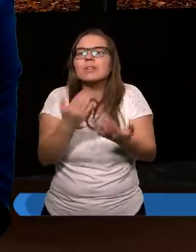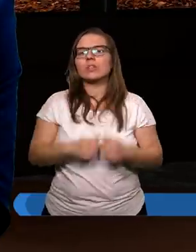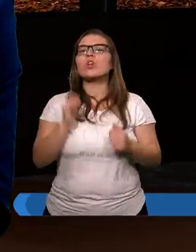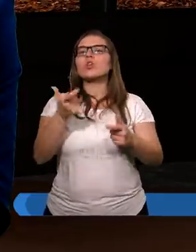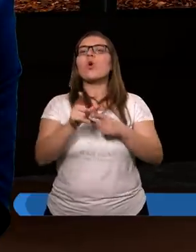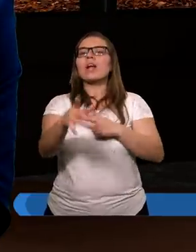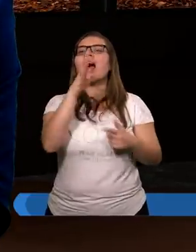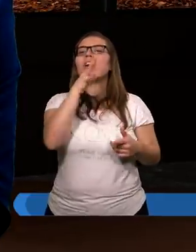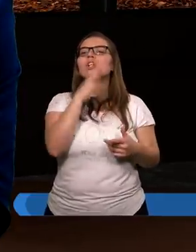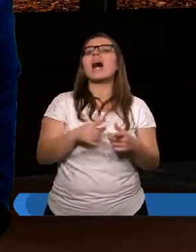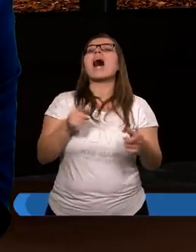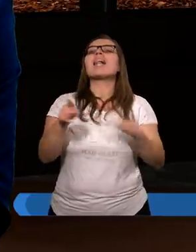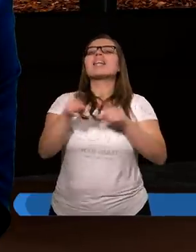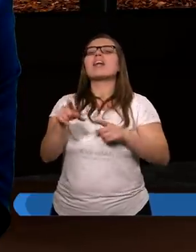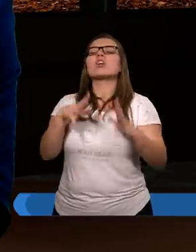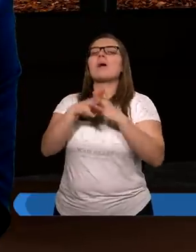dla Żyda znaczy prawo?